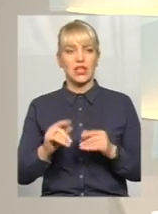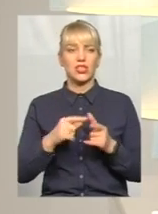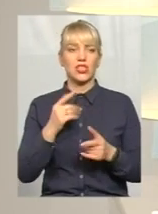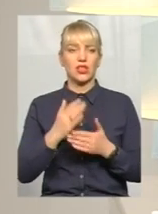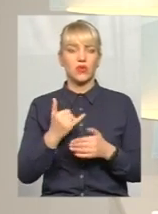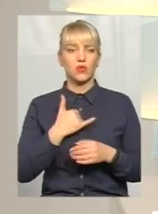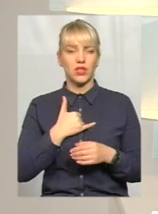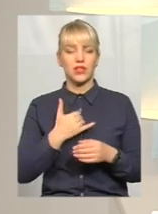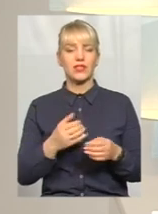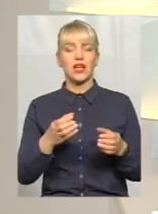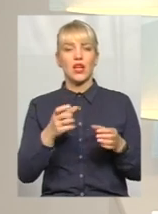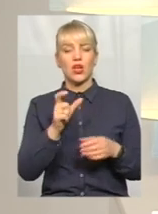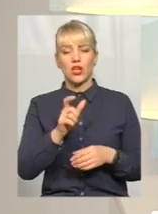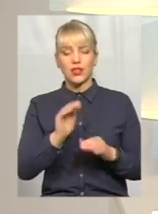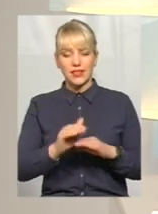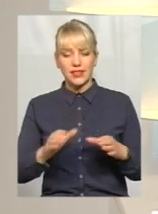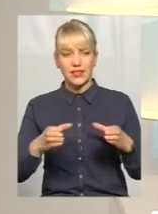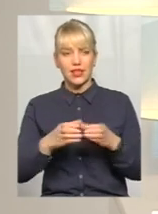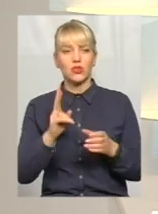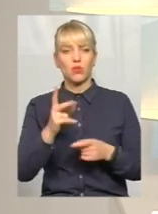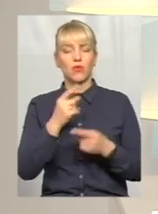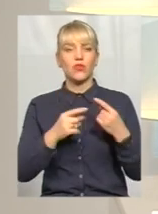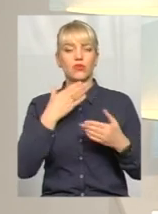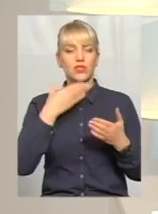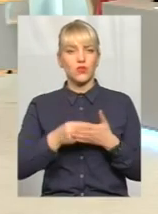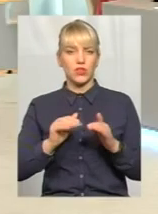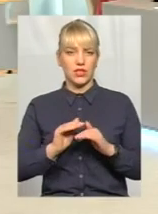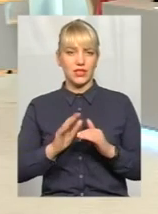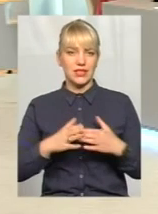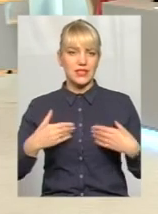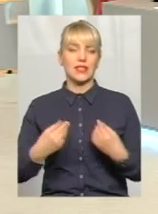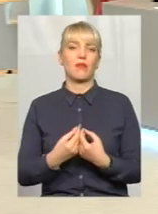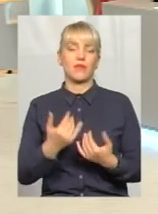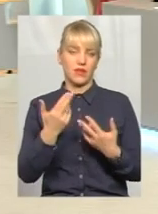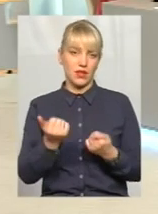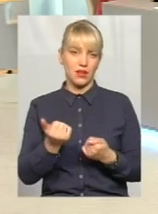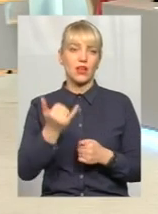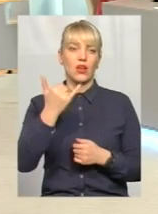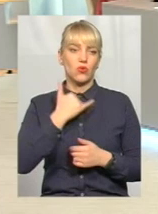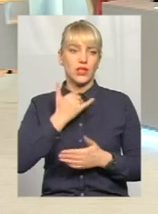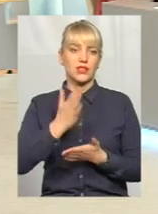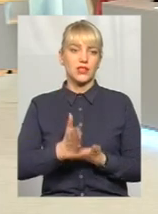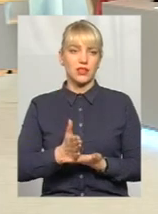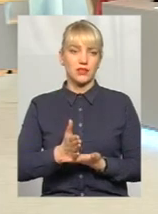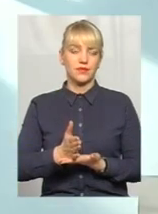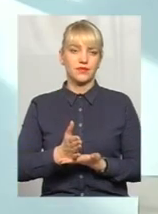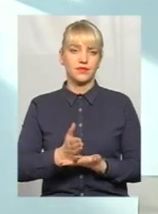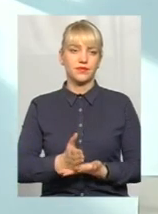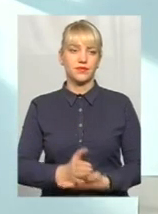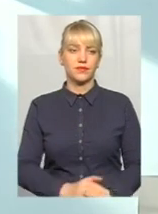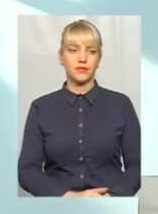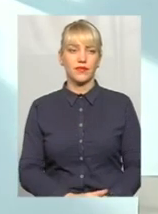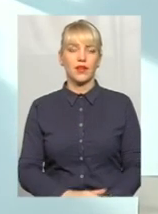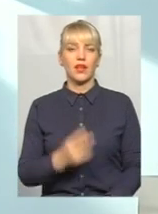категорія дітей, яких все ж таки повернулися у ті сім'ї, в яких вони надали? Звичайно. В нас є два